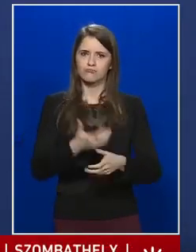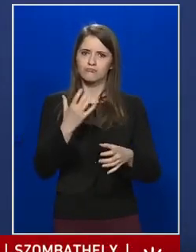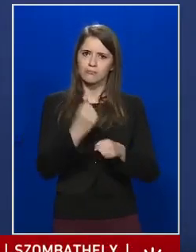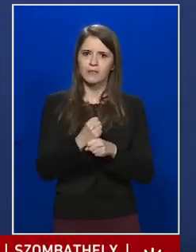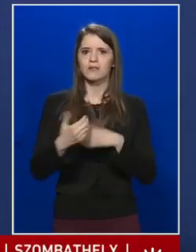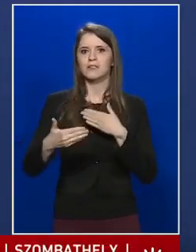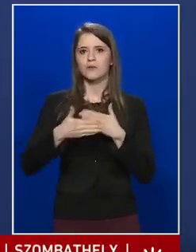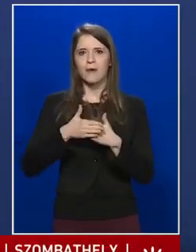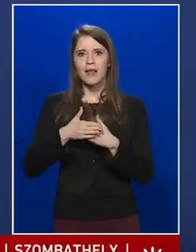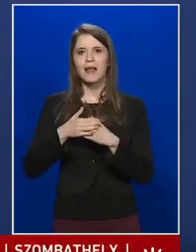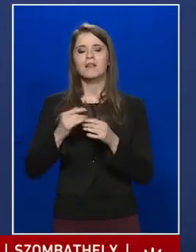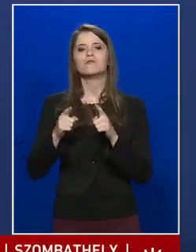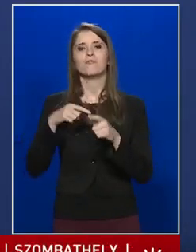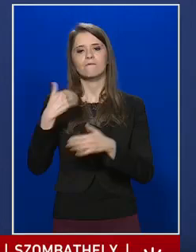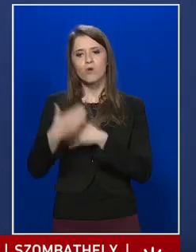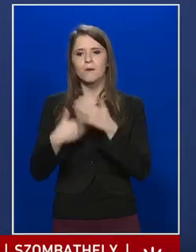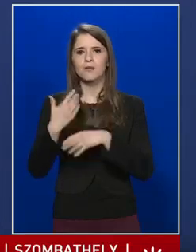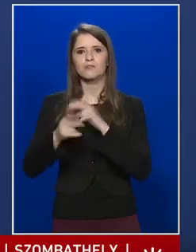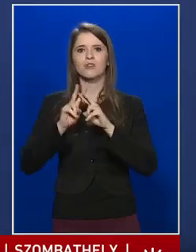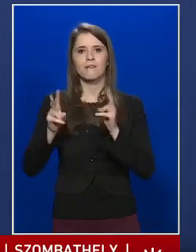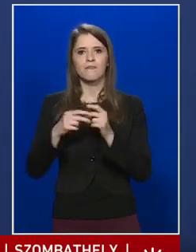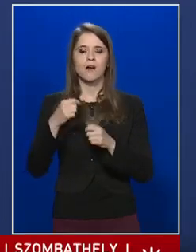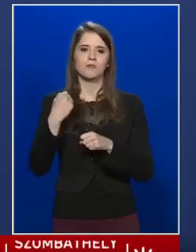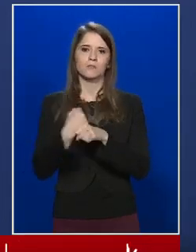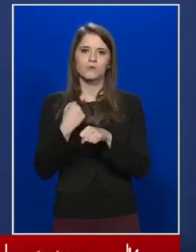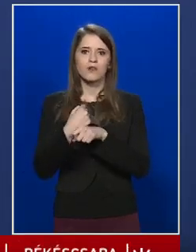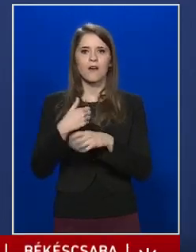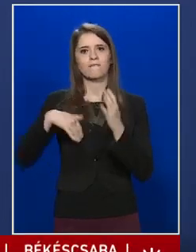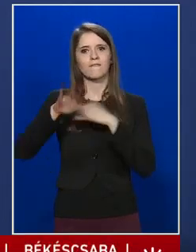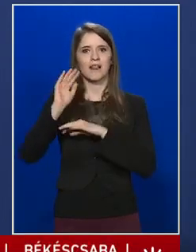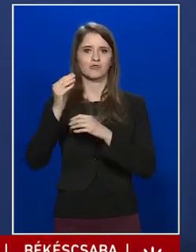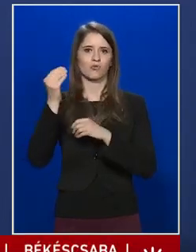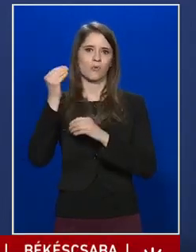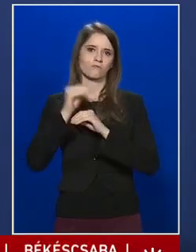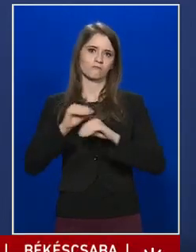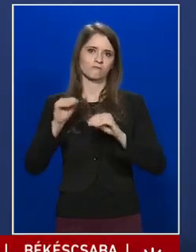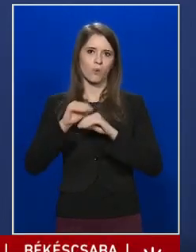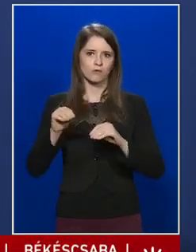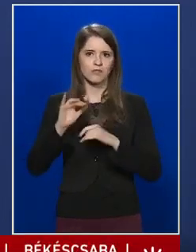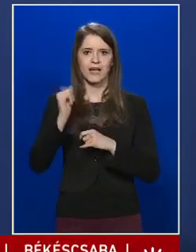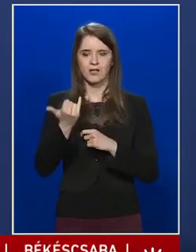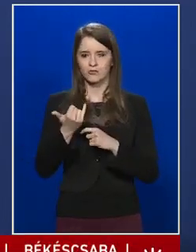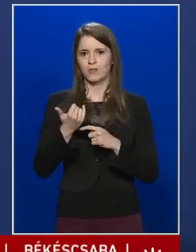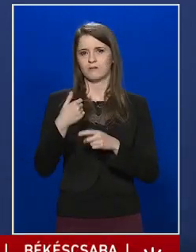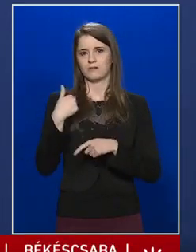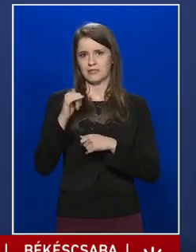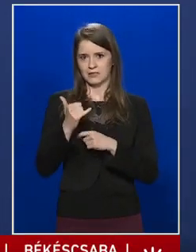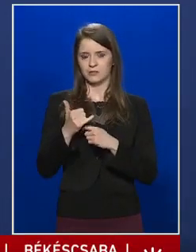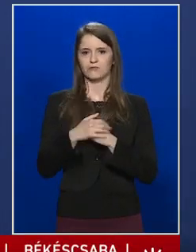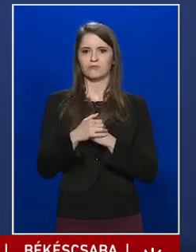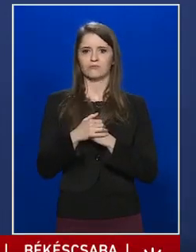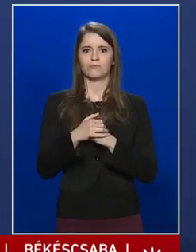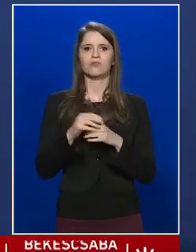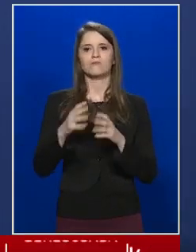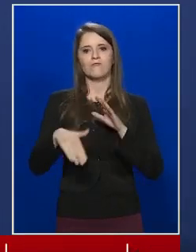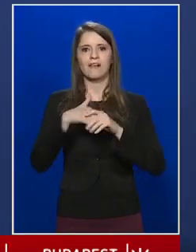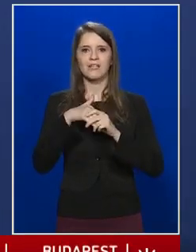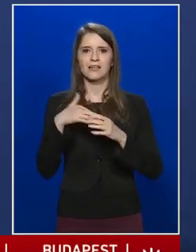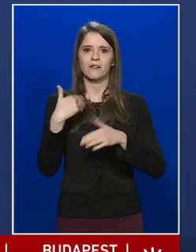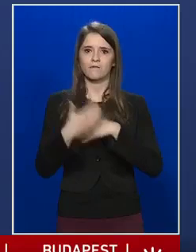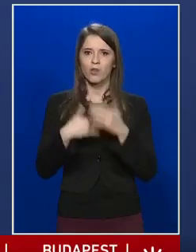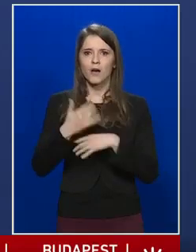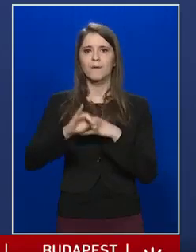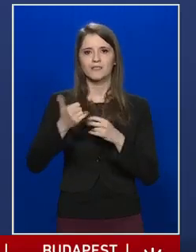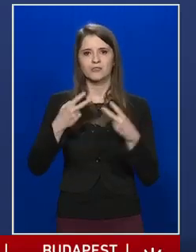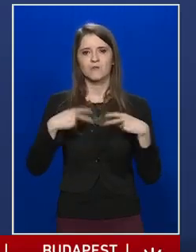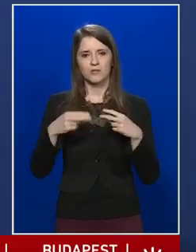zajlik a munka a felsőoktatásban is, és a felvételi folyamat is folytatódik. A napokban